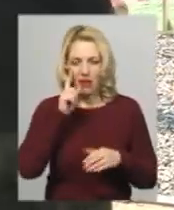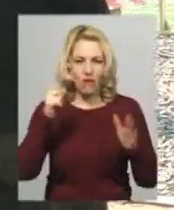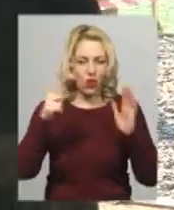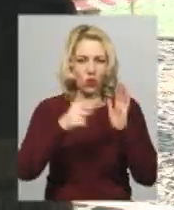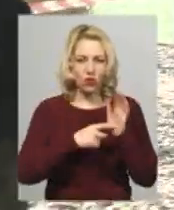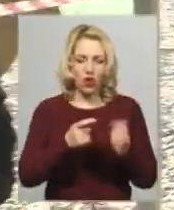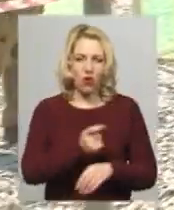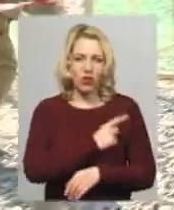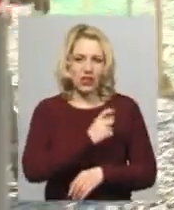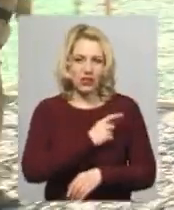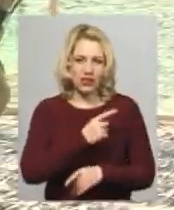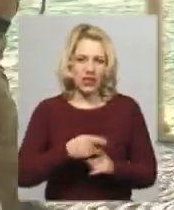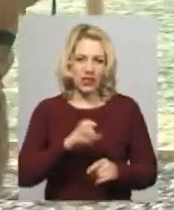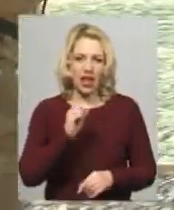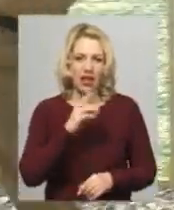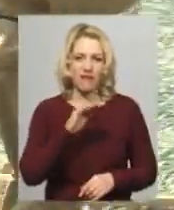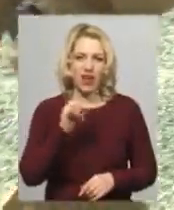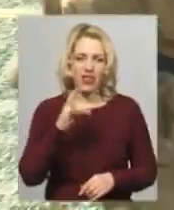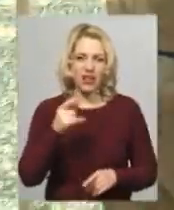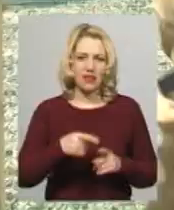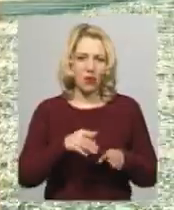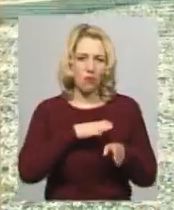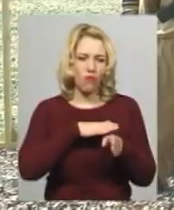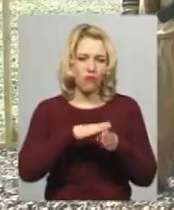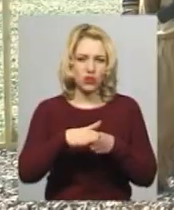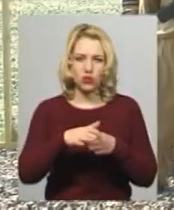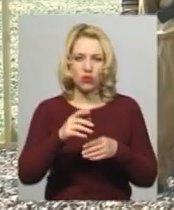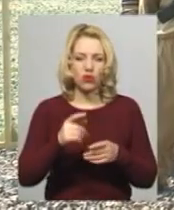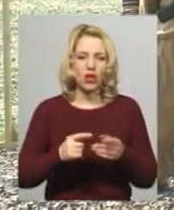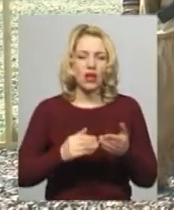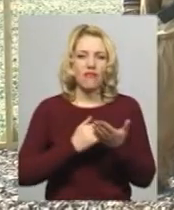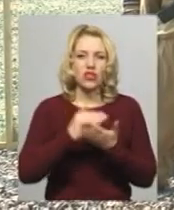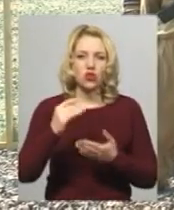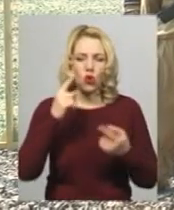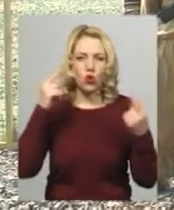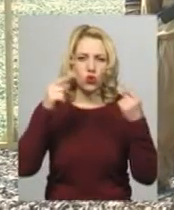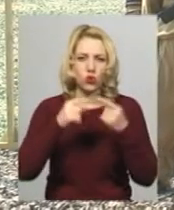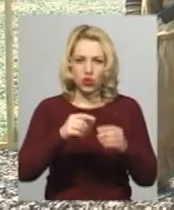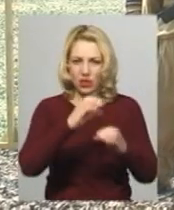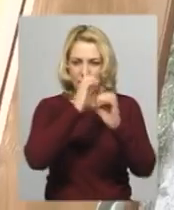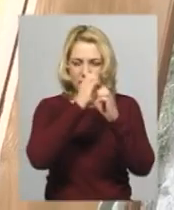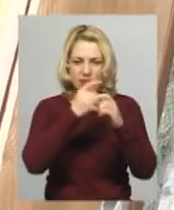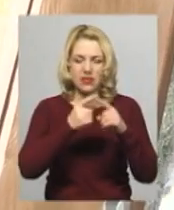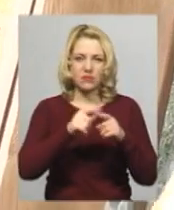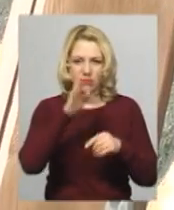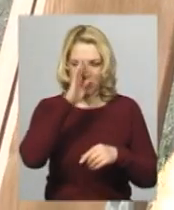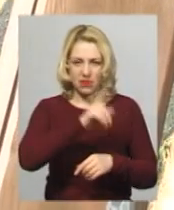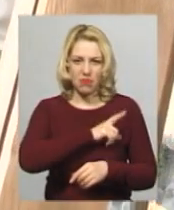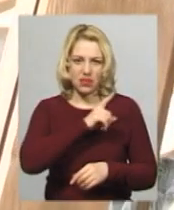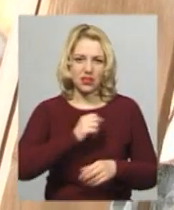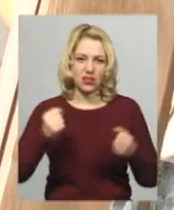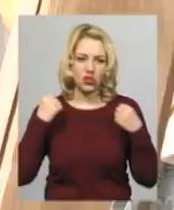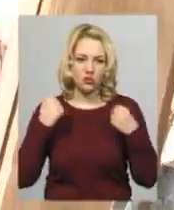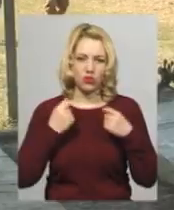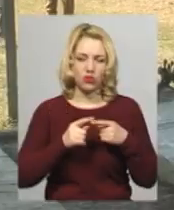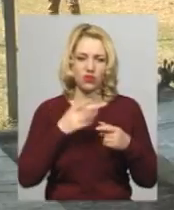– Одесит Андріан Фанасів. Його карабін оснащений високоточним оптичним прицілом, бо сьогоднішній суддя – майстер спорту зі стрільби. Свою вправу він виконав